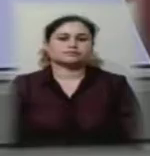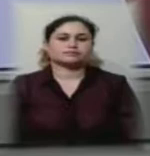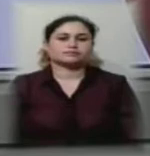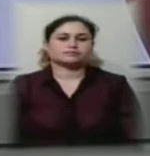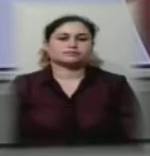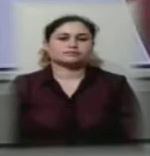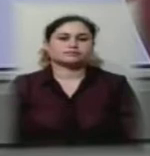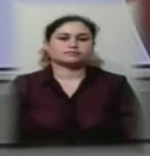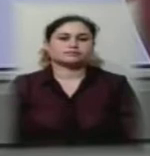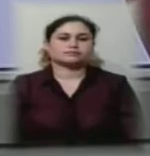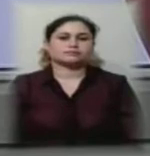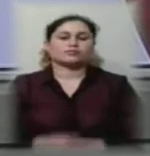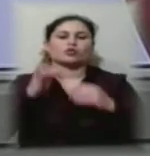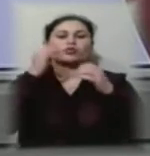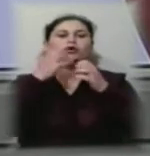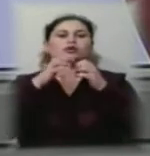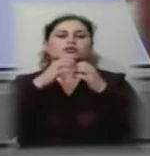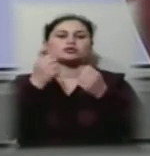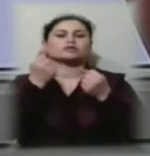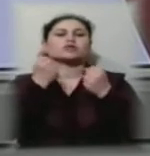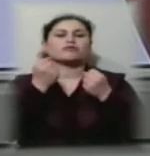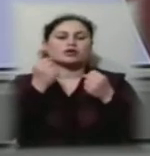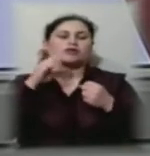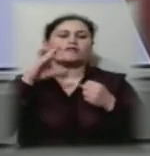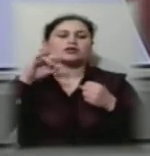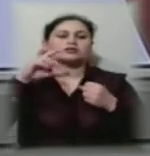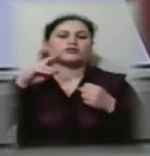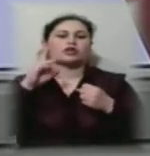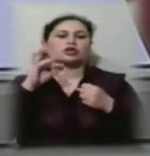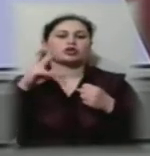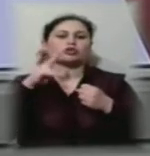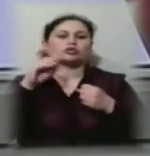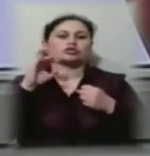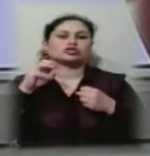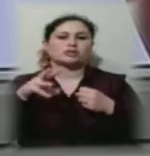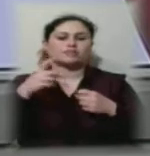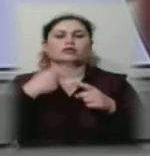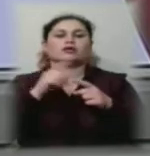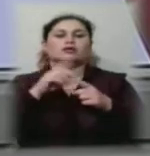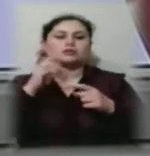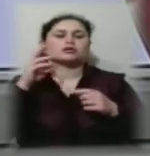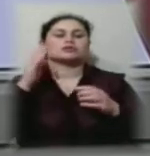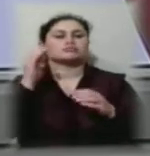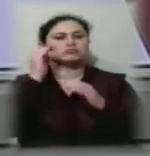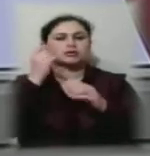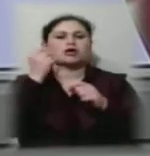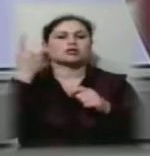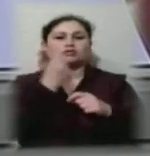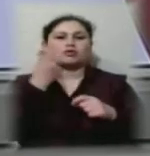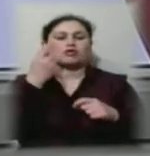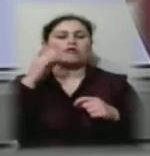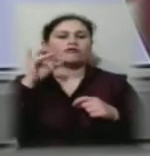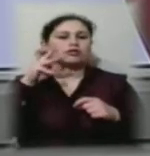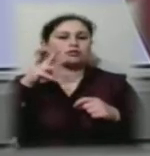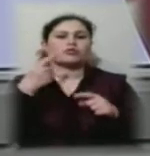У Херсоні триває міжнародний фестиваль «Кіноджим». За умовами його учасники мають зняти фільм за тиждень. За лаштунками проєкта